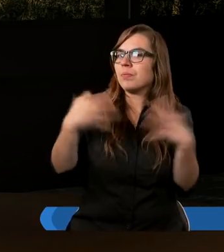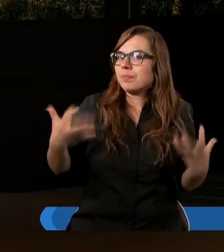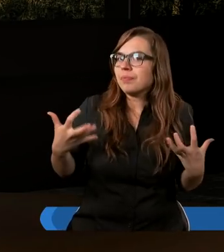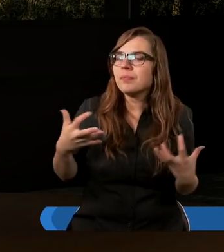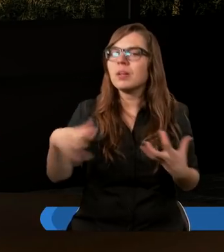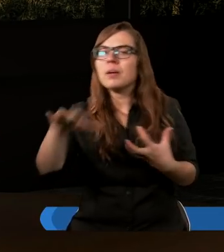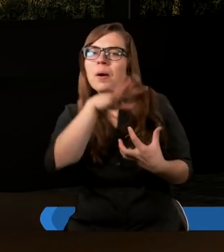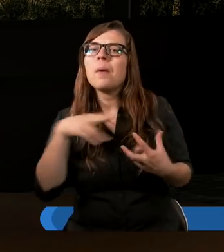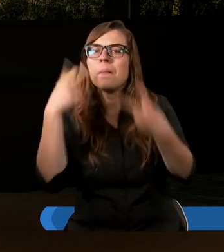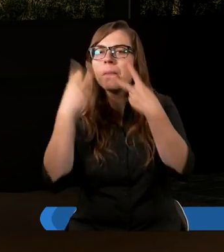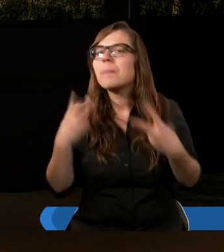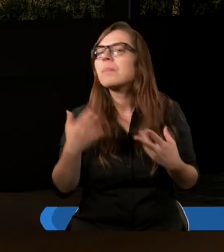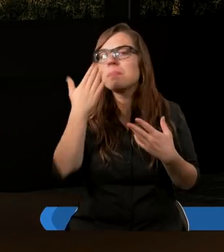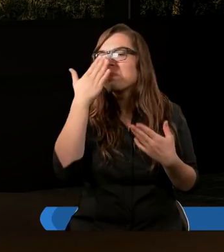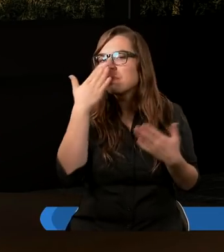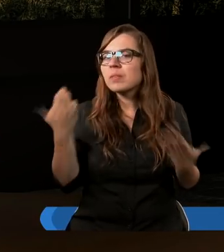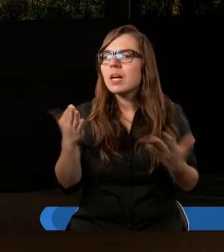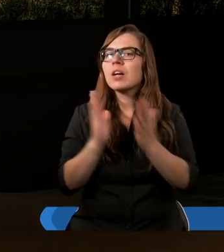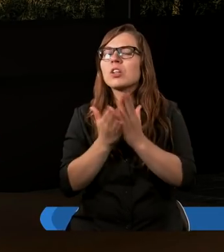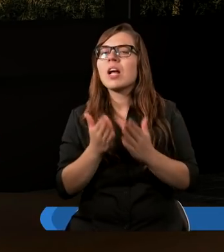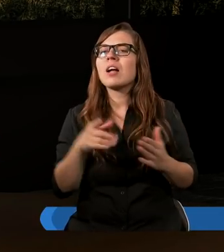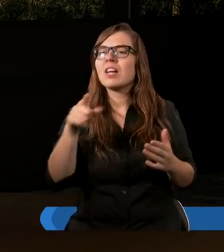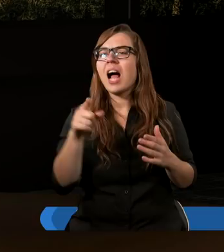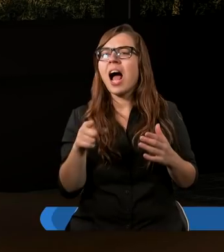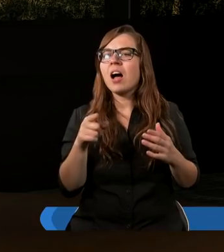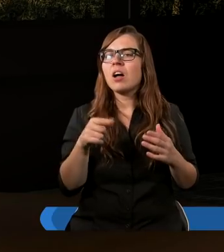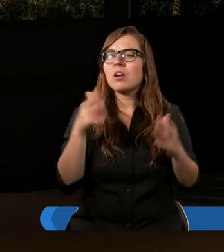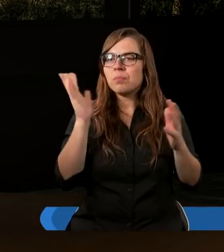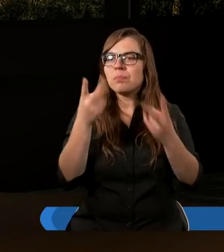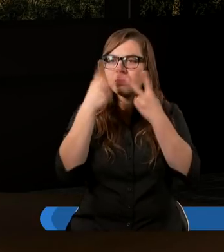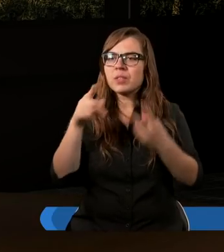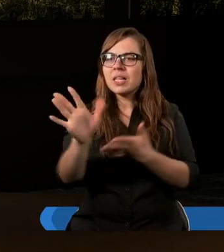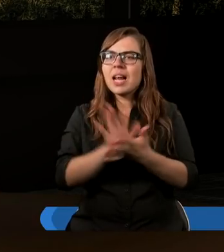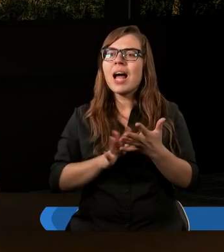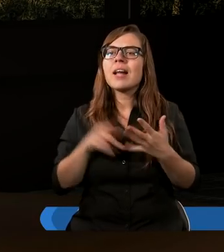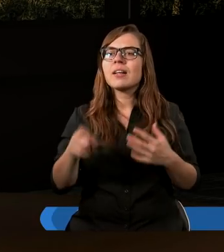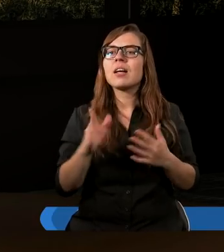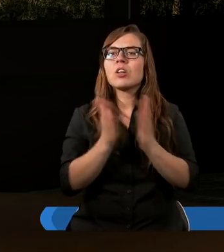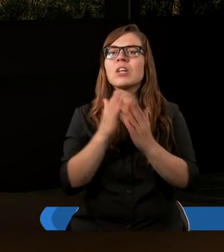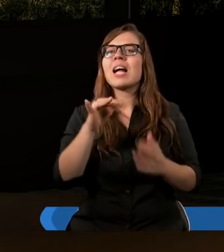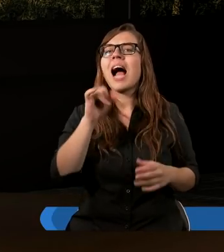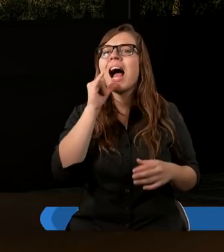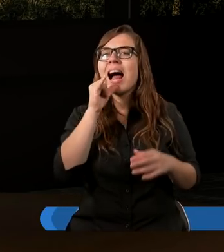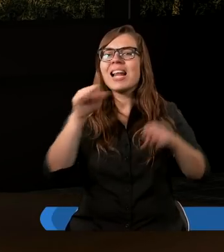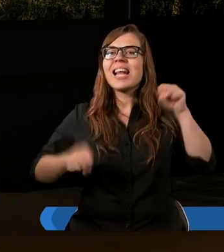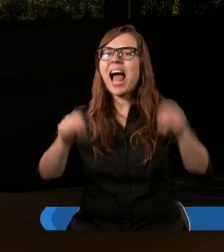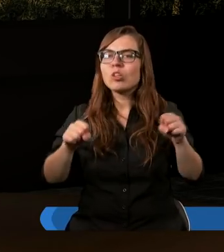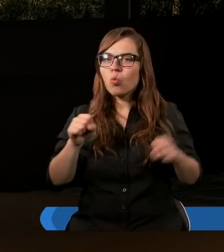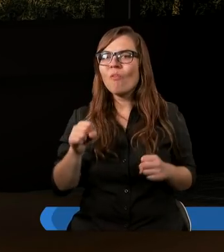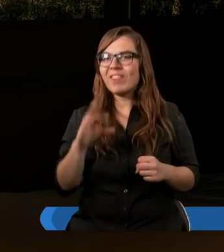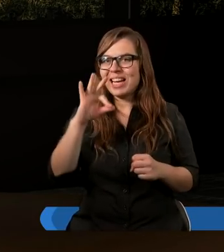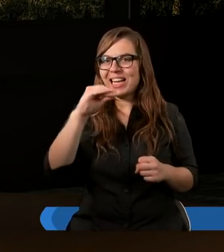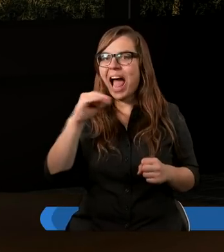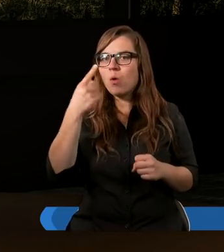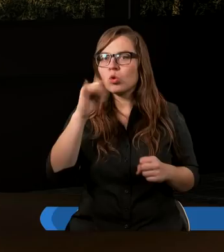przeczytali, mianowicie z Księgi Sędziów. Może ja będę czytał ten tekst. Z Księgi Sędziów, w ogóle ostatni